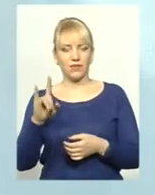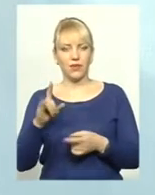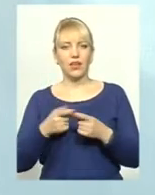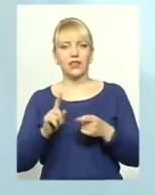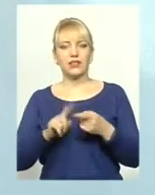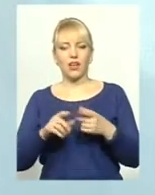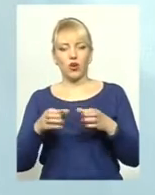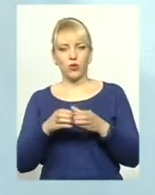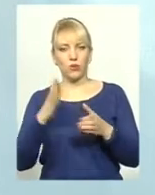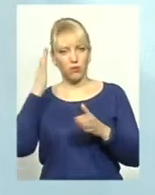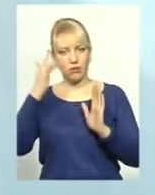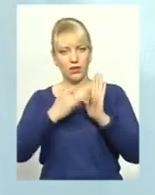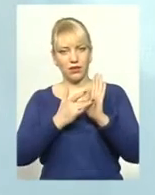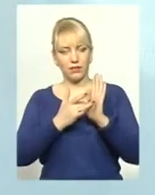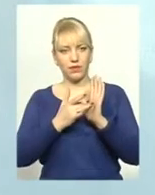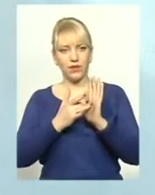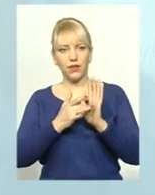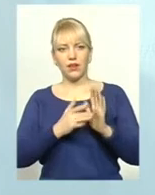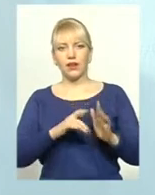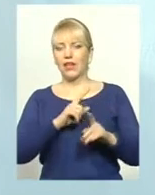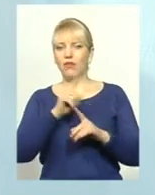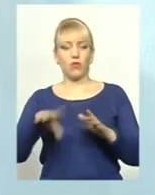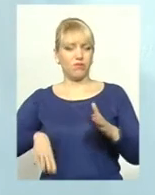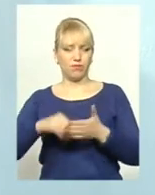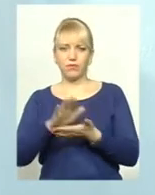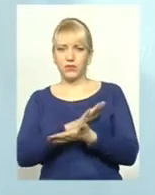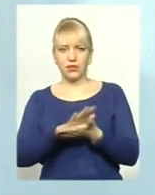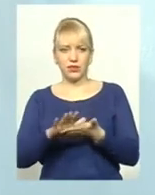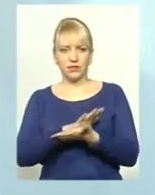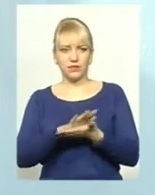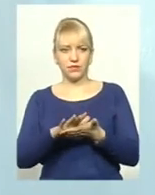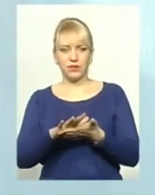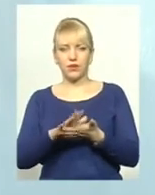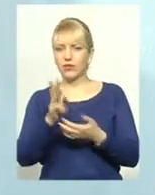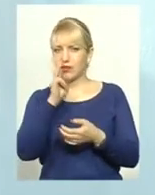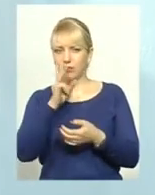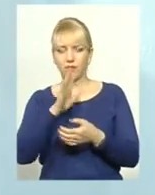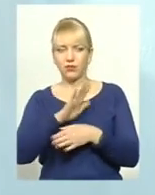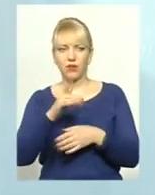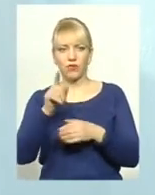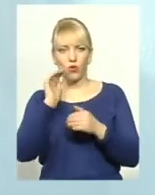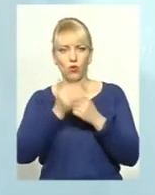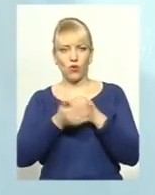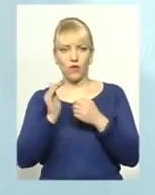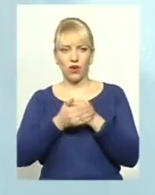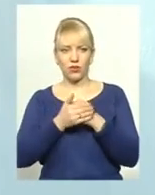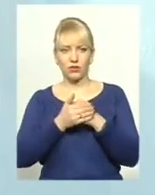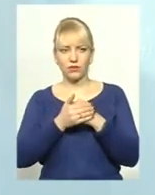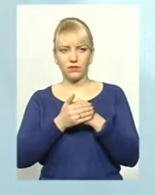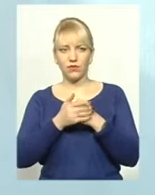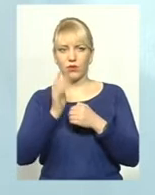поставили своєю метою, вони ніким не оплачуються, тобто вони не отримують за ці зарплати, вони ховаються, при чому ховається доволі таки